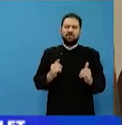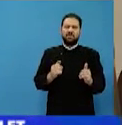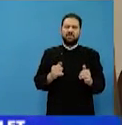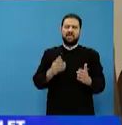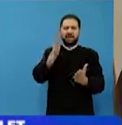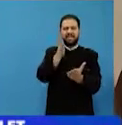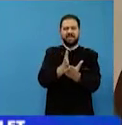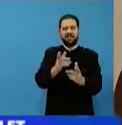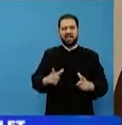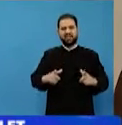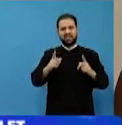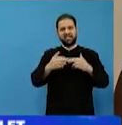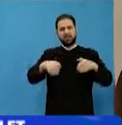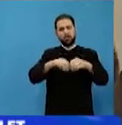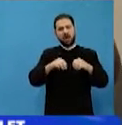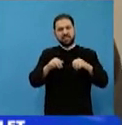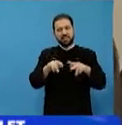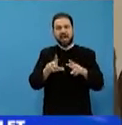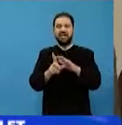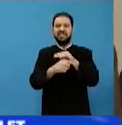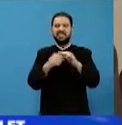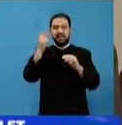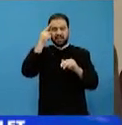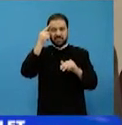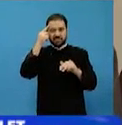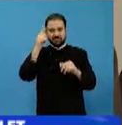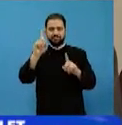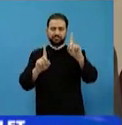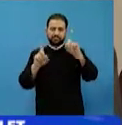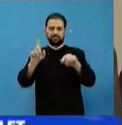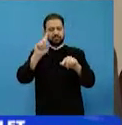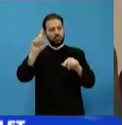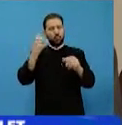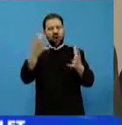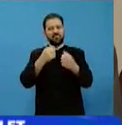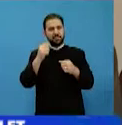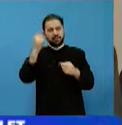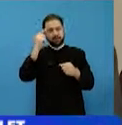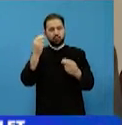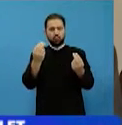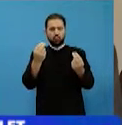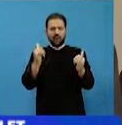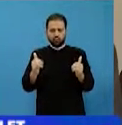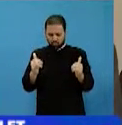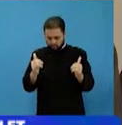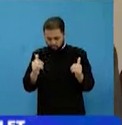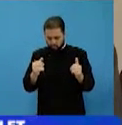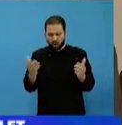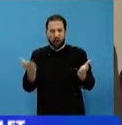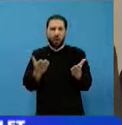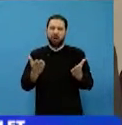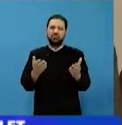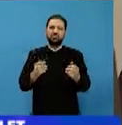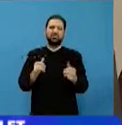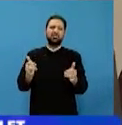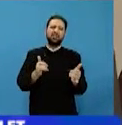îndreptarea vieții noastre pleacă întâi din gând. Dacă nu avem gânduri bune atunci orice